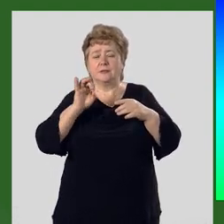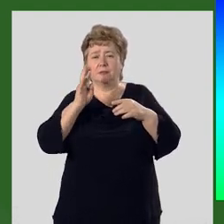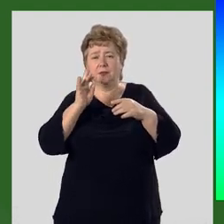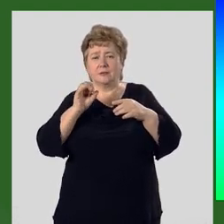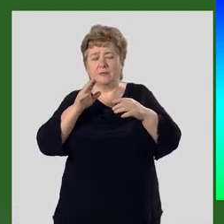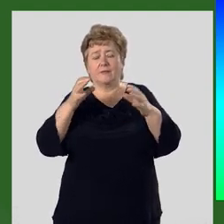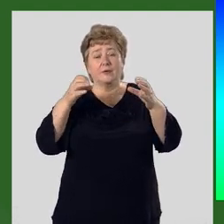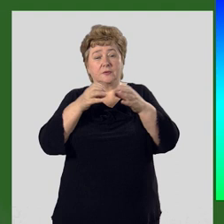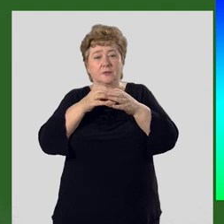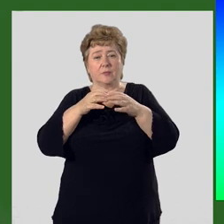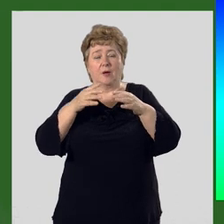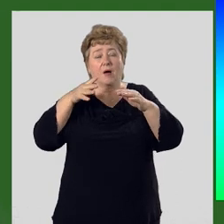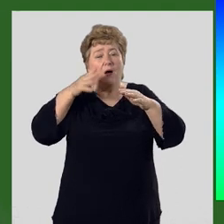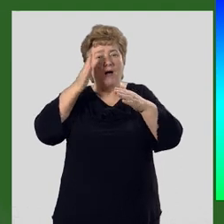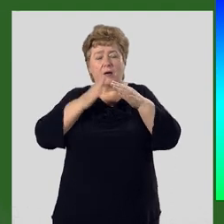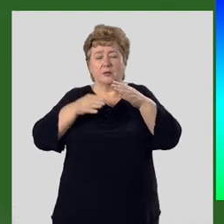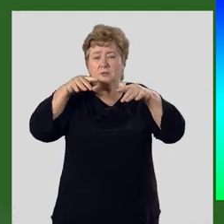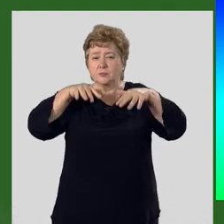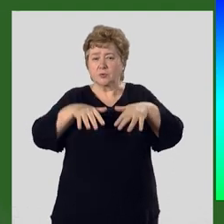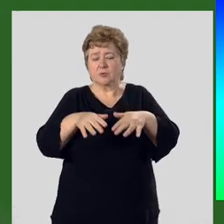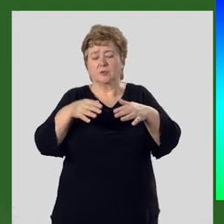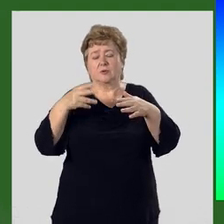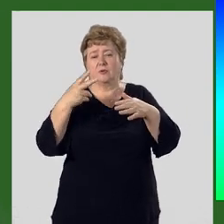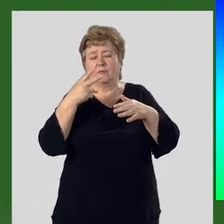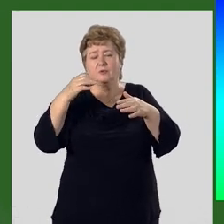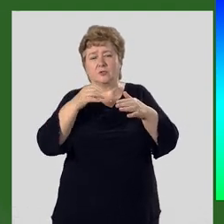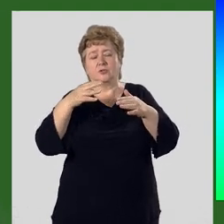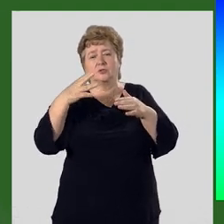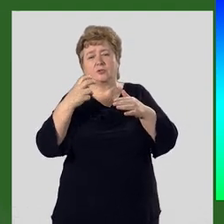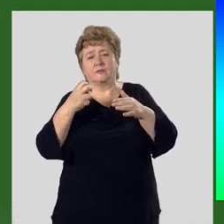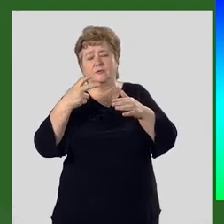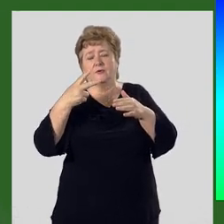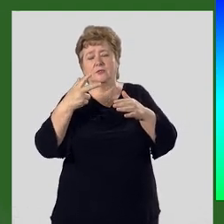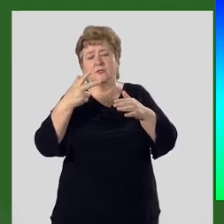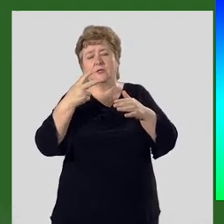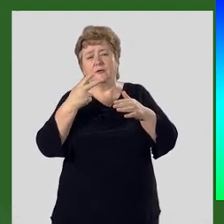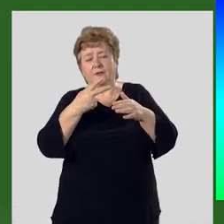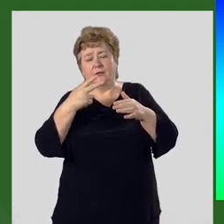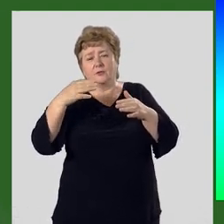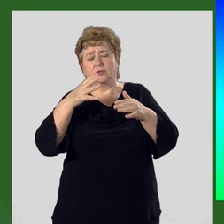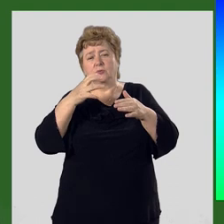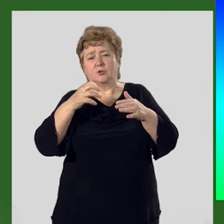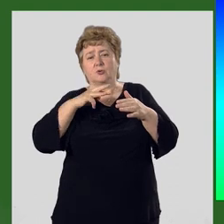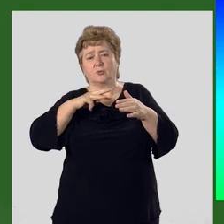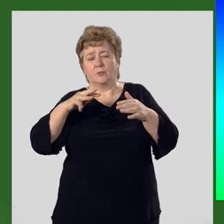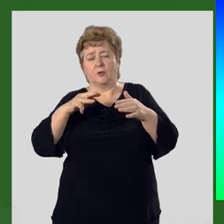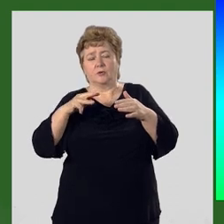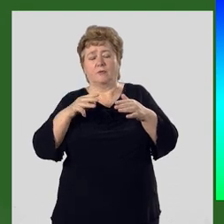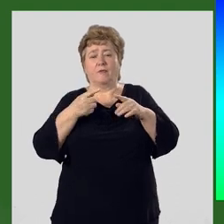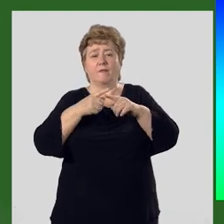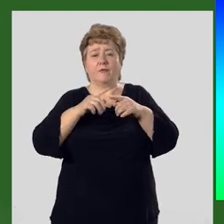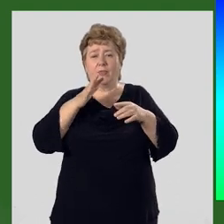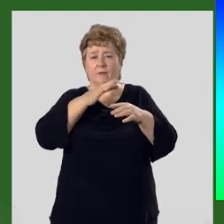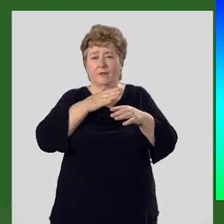типа, но их концы не спускались ниже 2200-2500 метров. В то